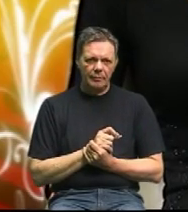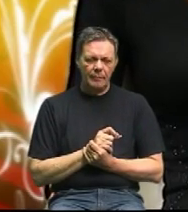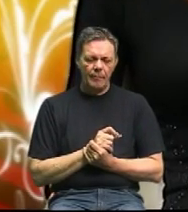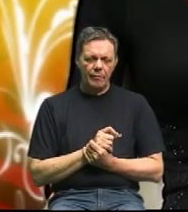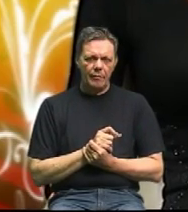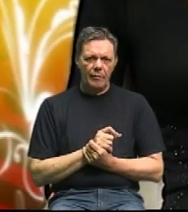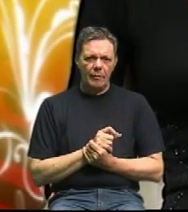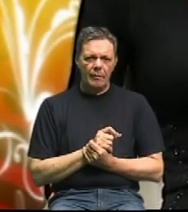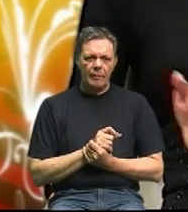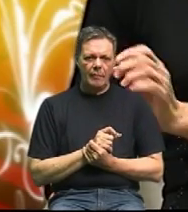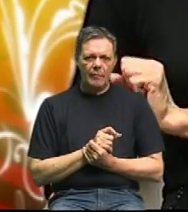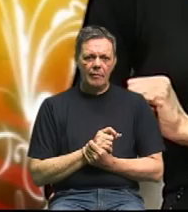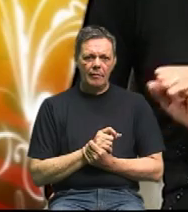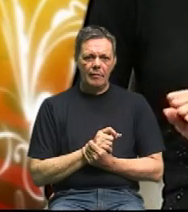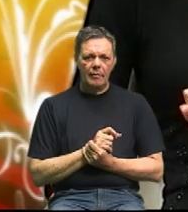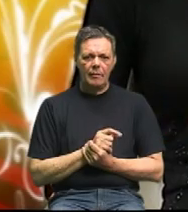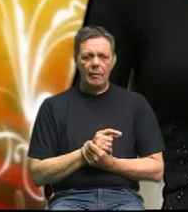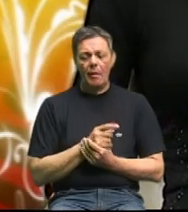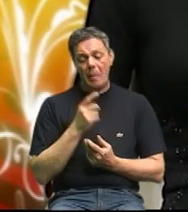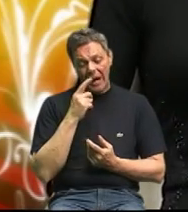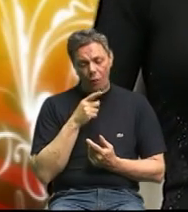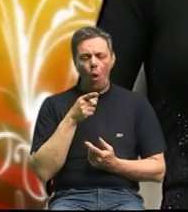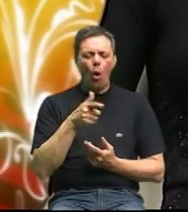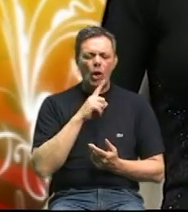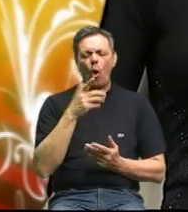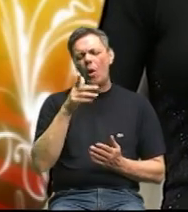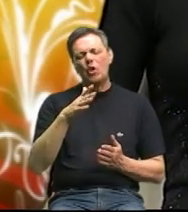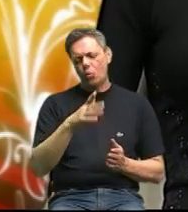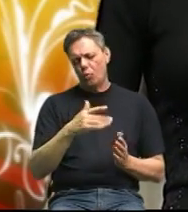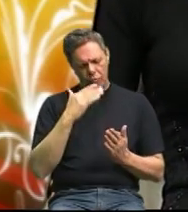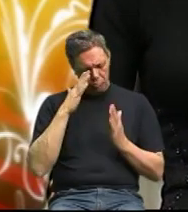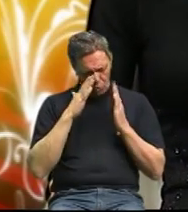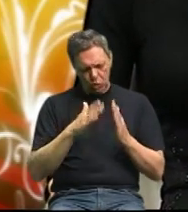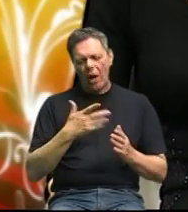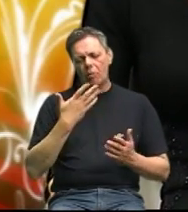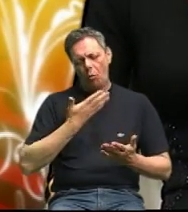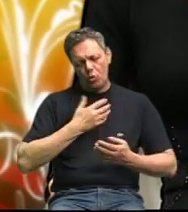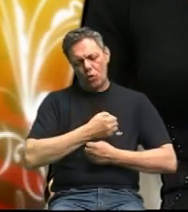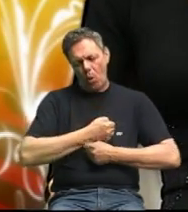ovi ljudi se malo udebljali dobili višak pet kila ali